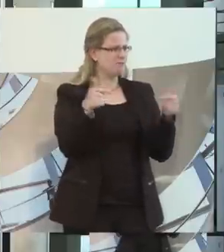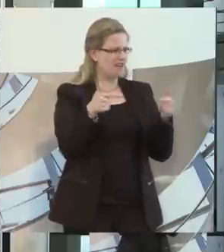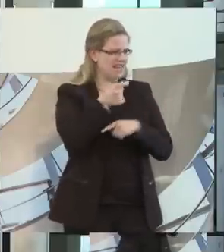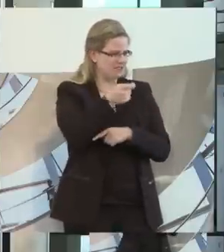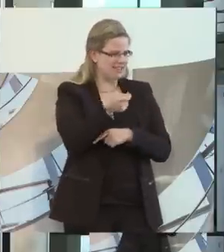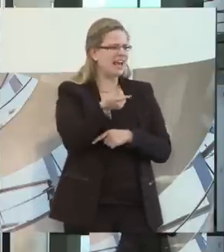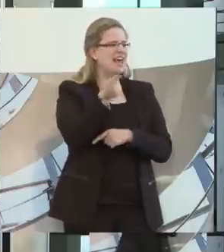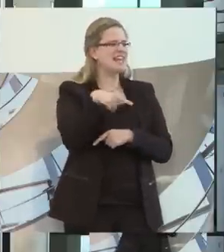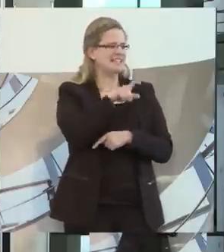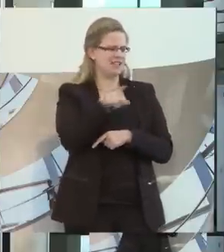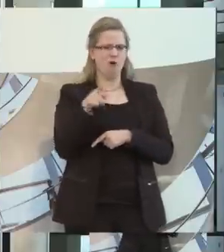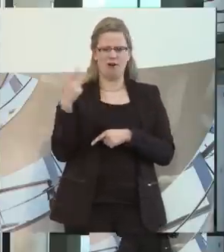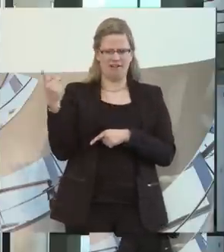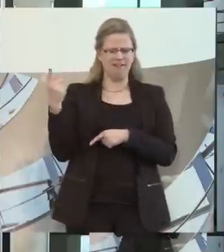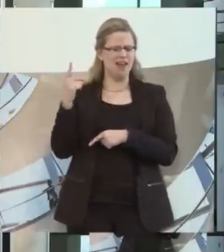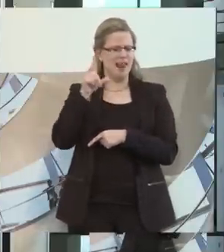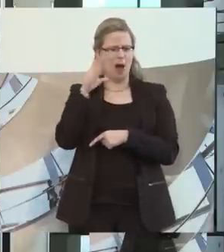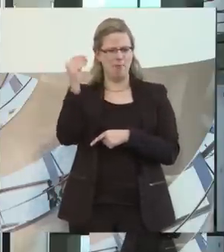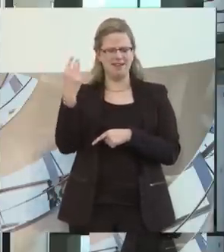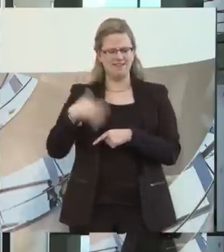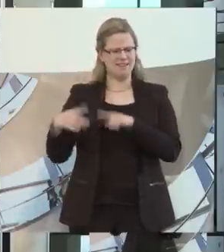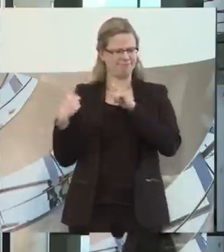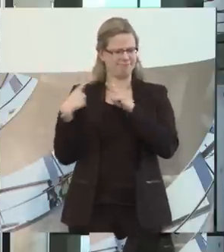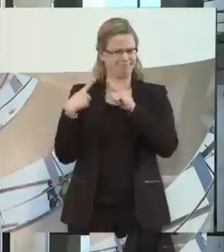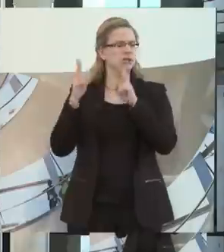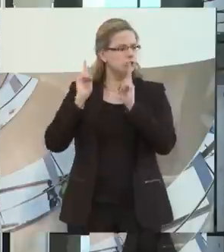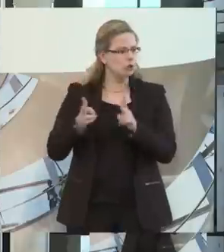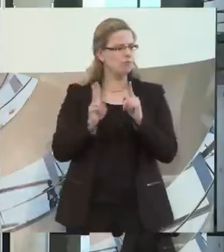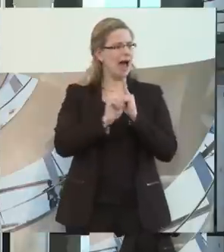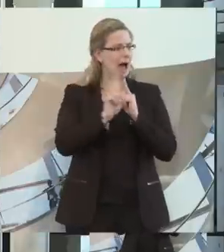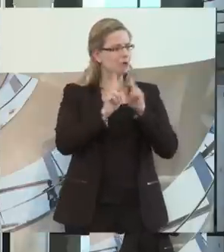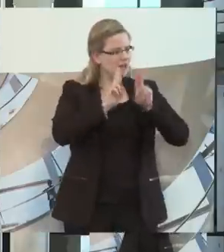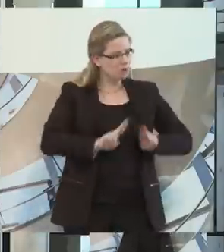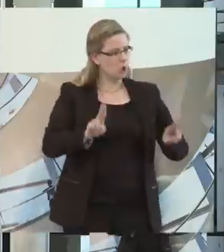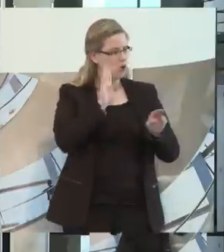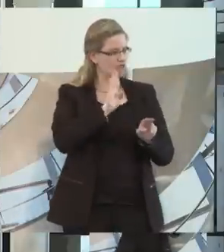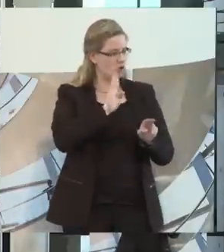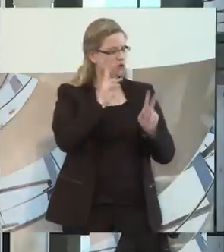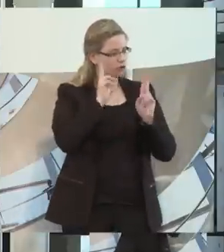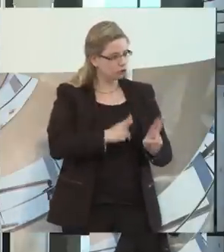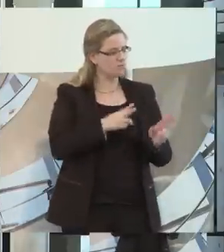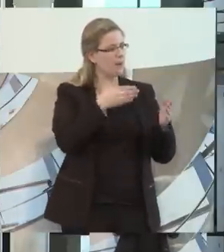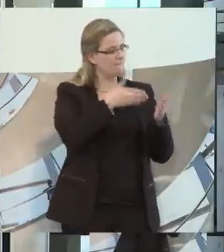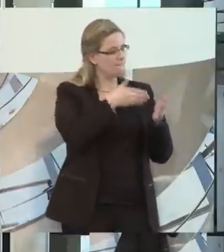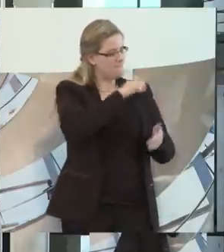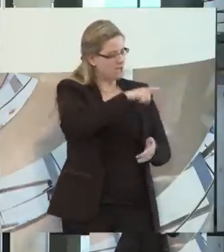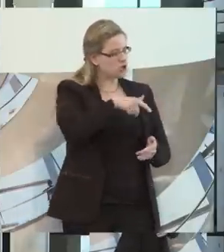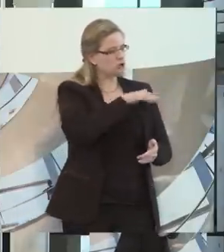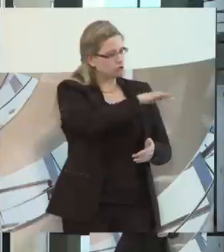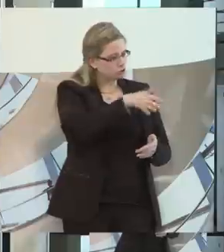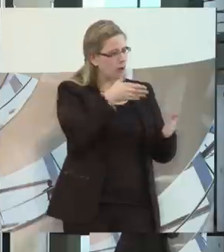letzte Woche schon mal ein kurzes Gespräch darüber. Es stimmt, im ambulant betreuten Wohnen können Menschen mit Behinderung die